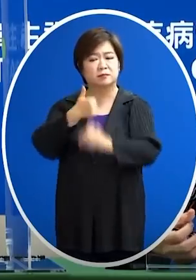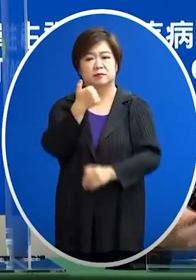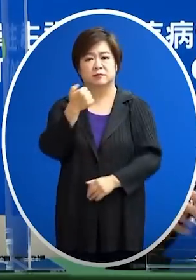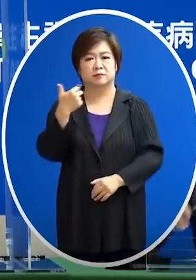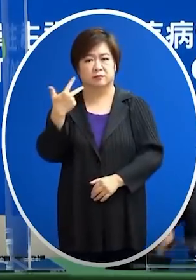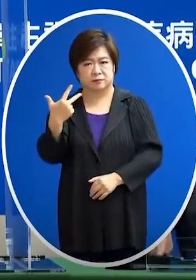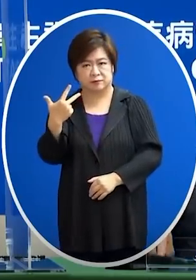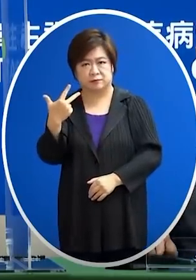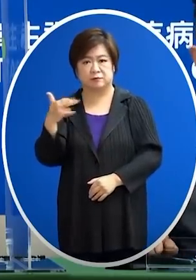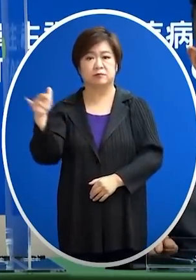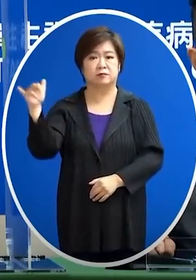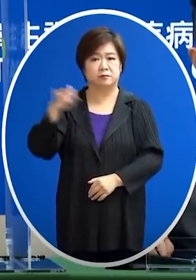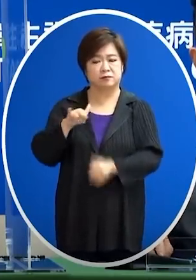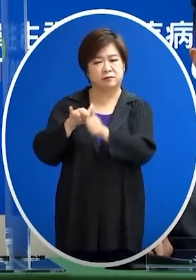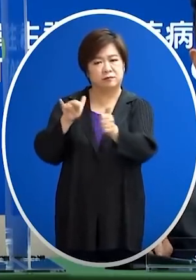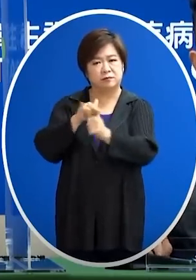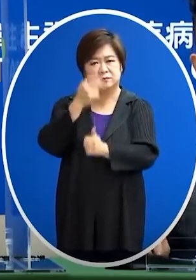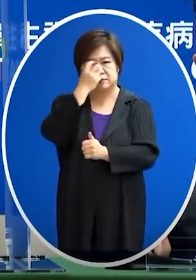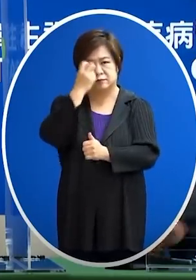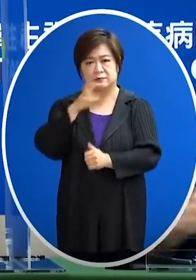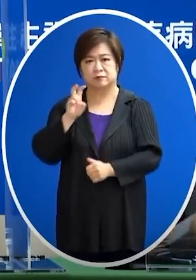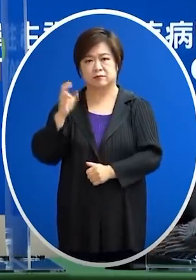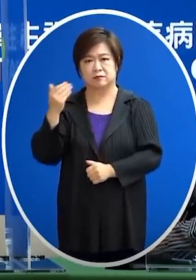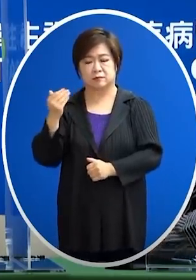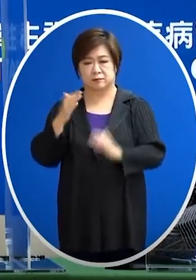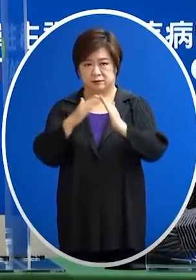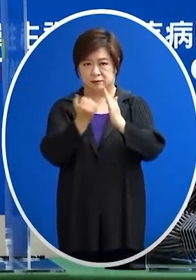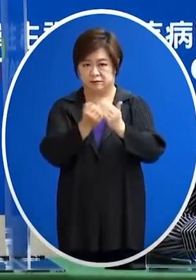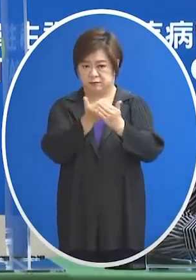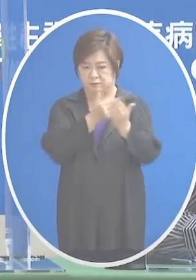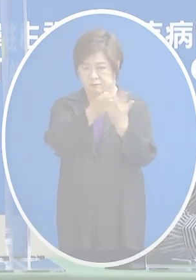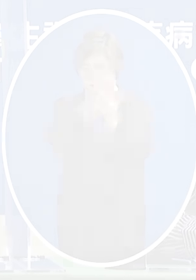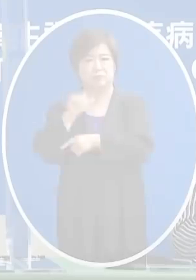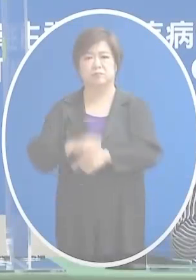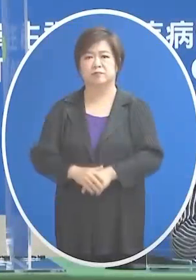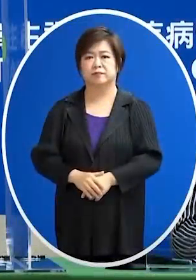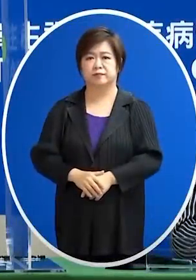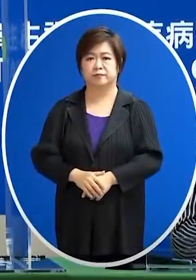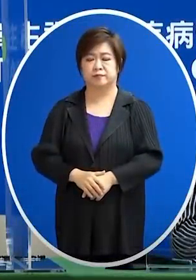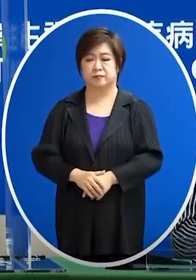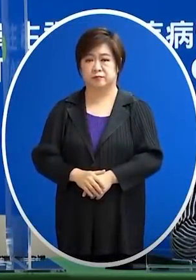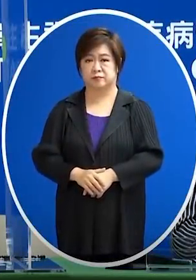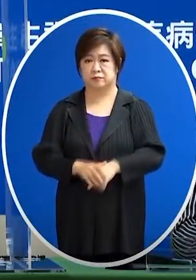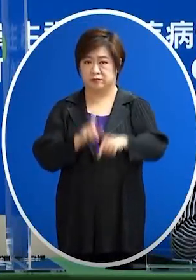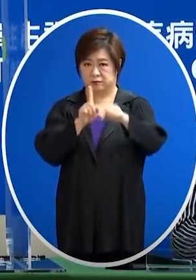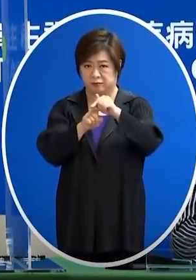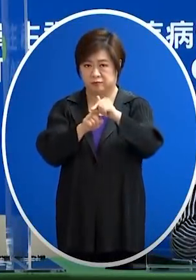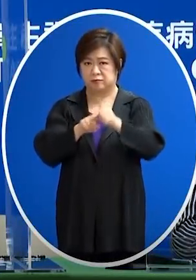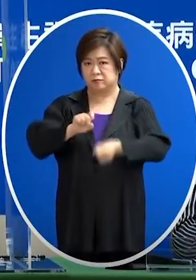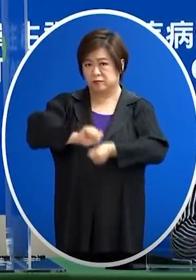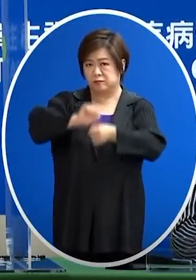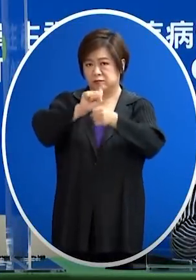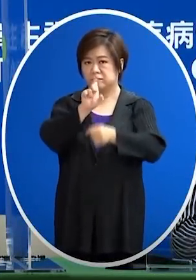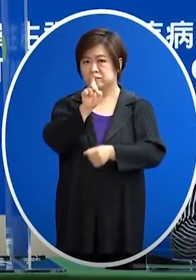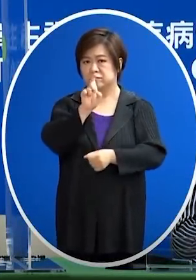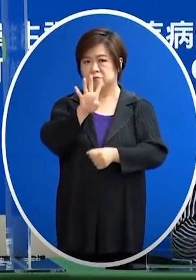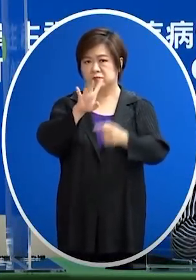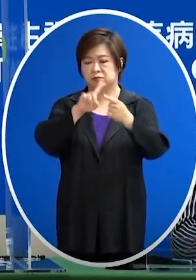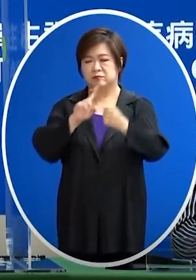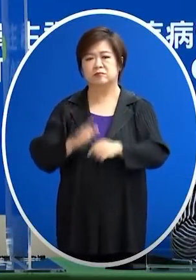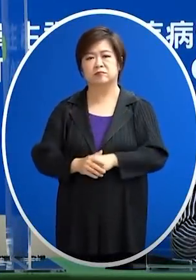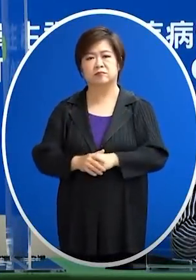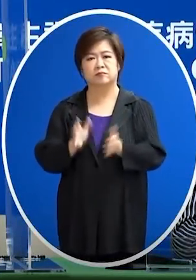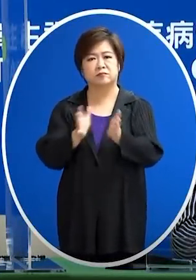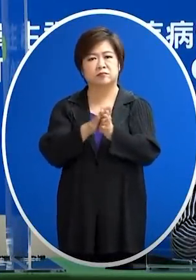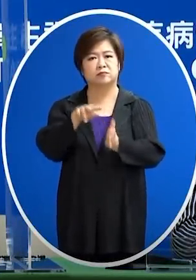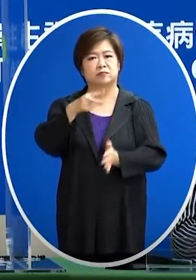人落地採檢29居家檢疫採檢28那中症增加了14名那共是